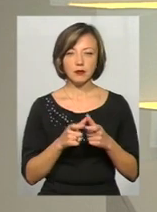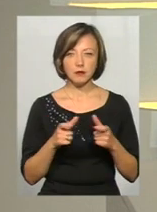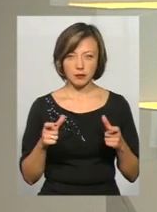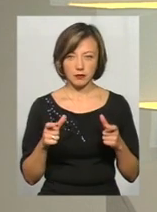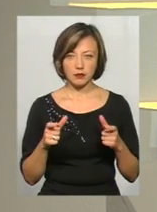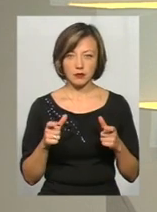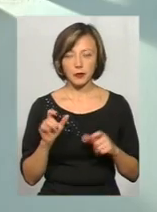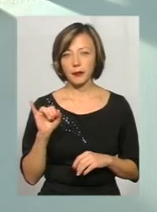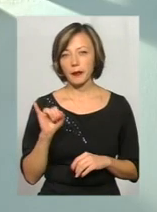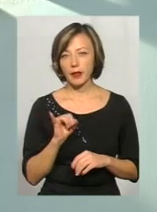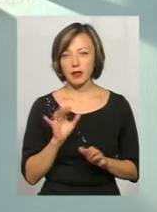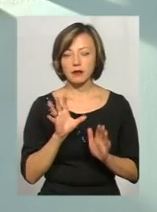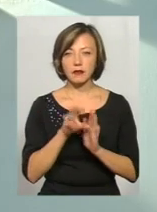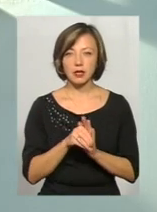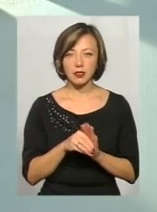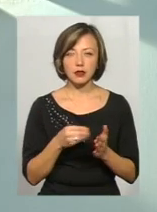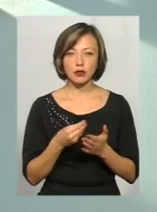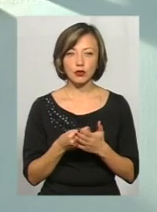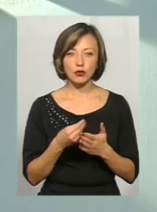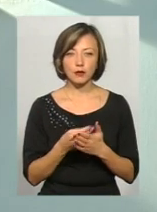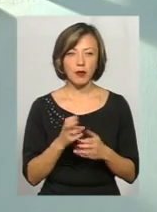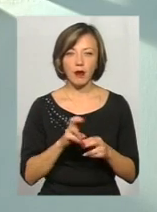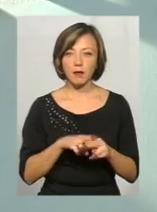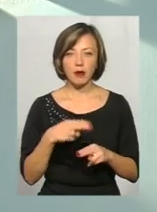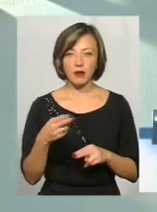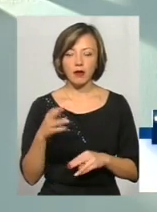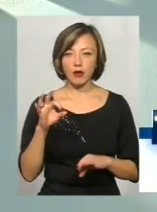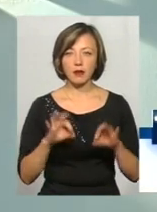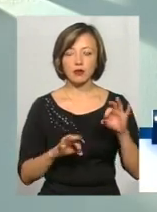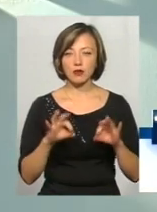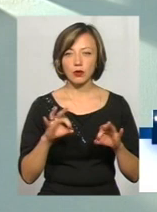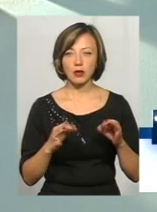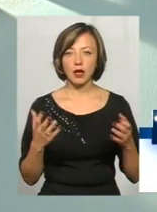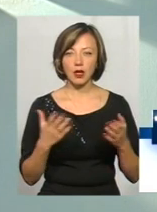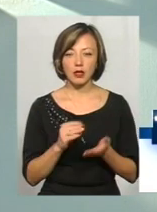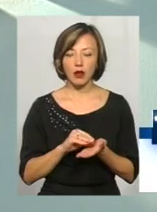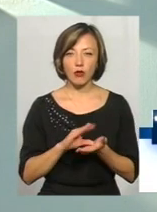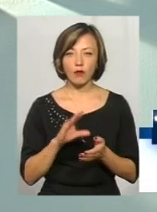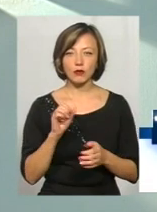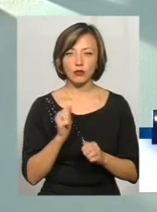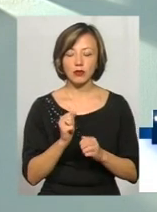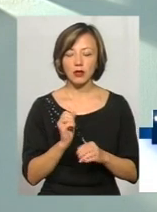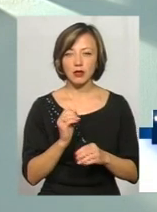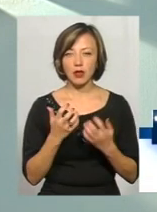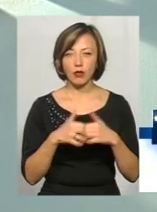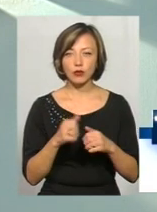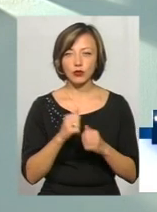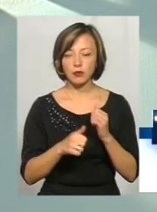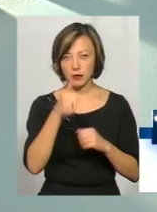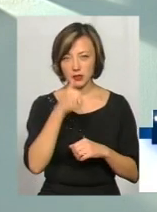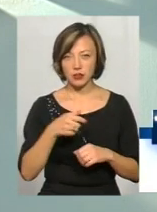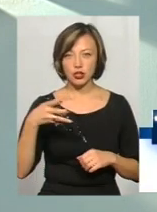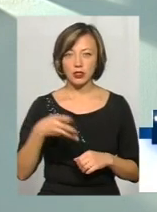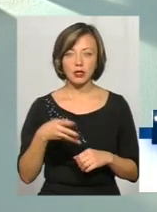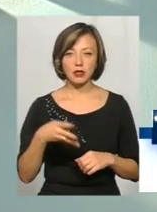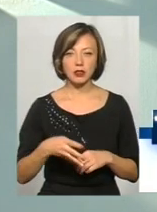і внесені його суми просто не перекривають ті відсотки, які нараховуються щомісяця. Він там конкретно сказав,